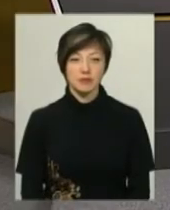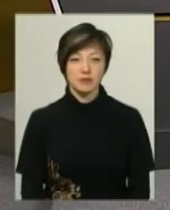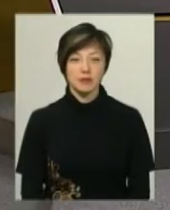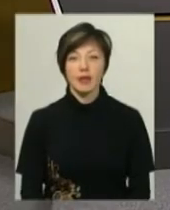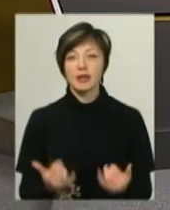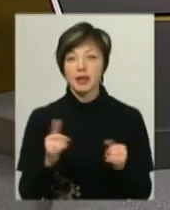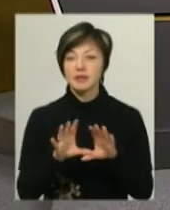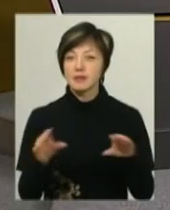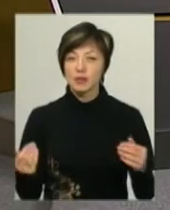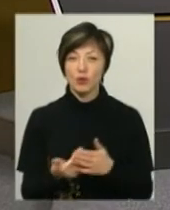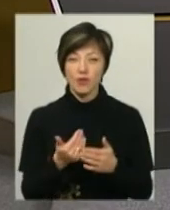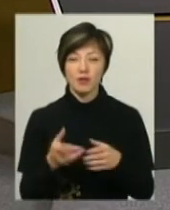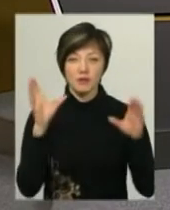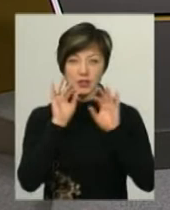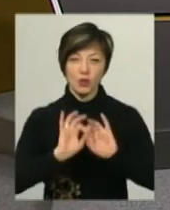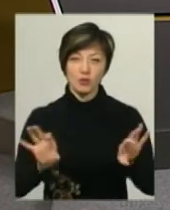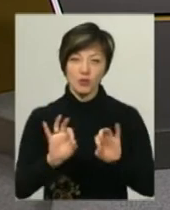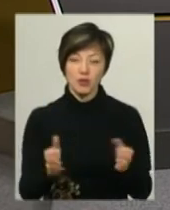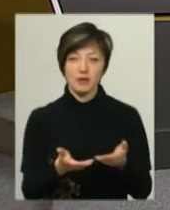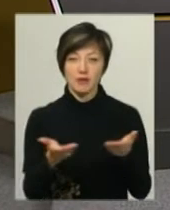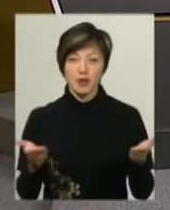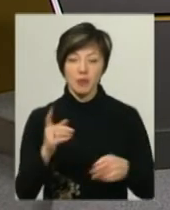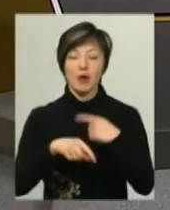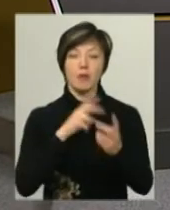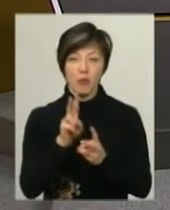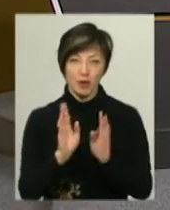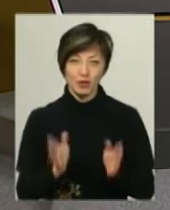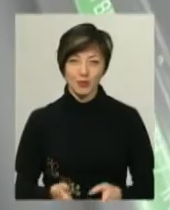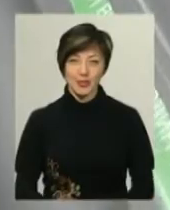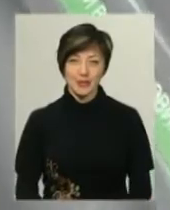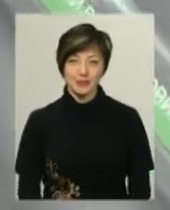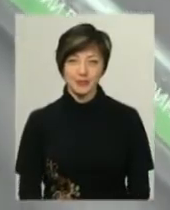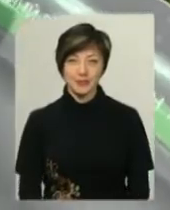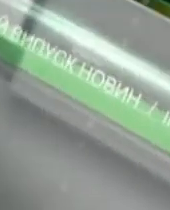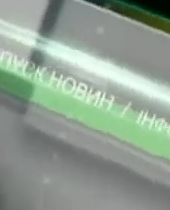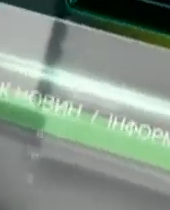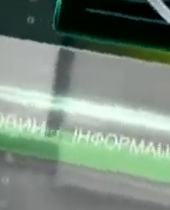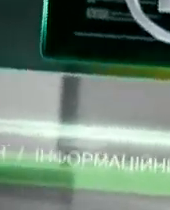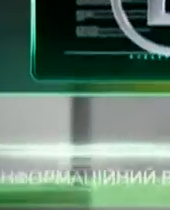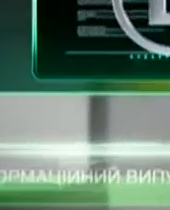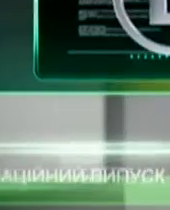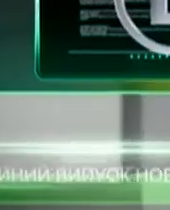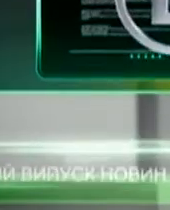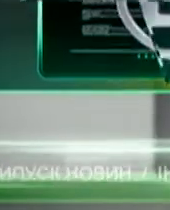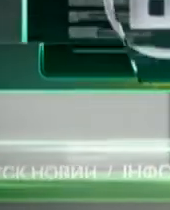Наразі це всі новини, які ми встигли для вас підготувати. Побачимось! Дякую за